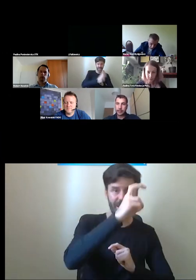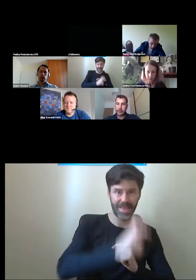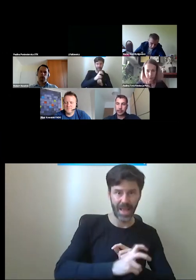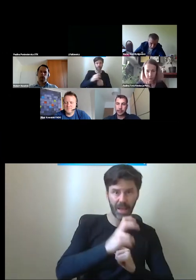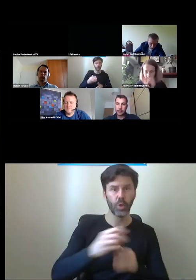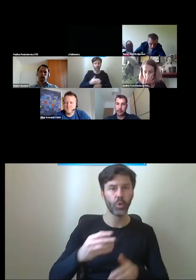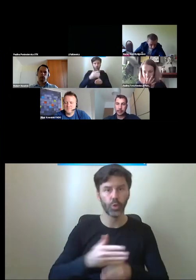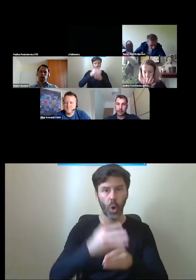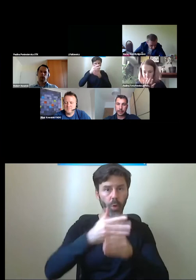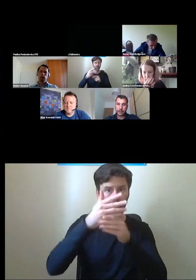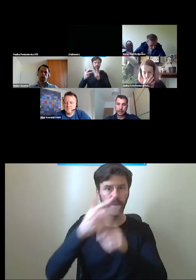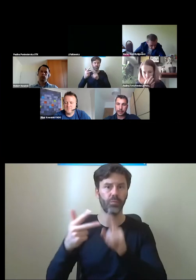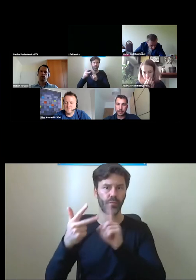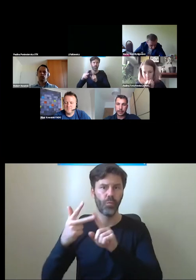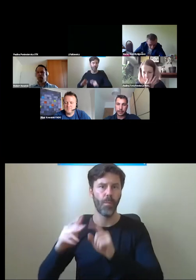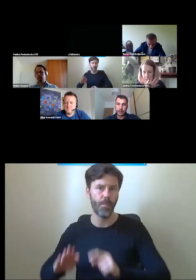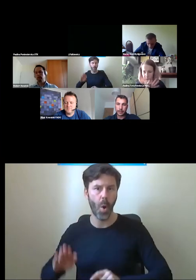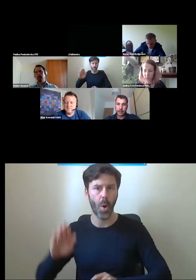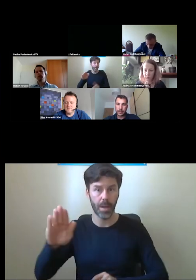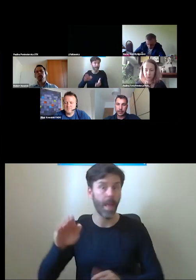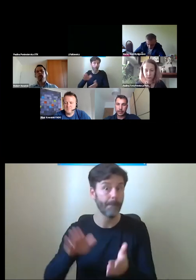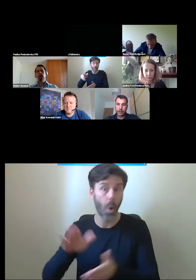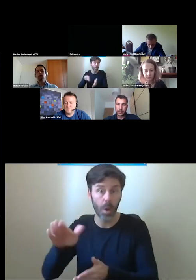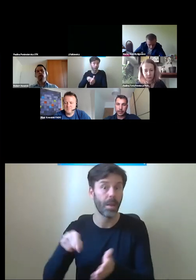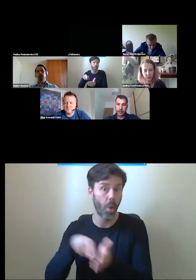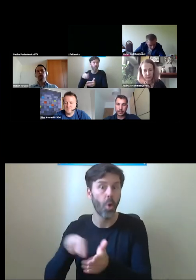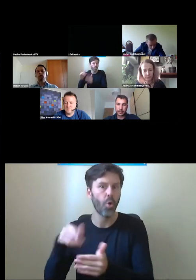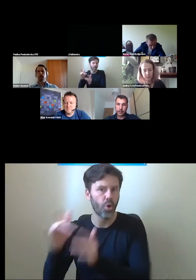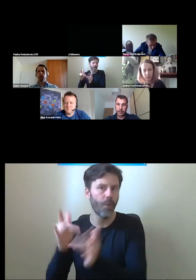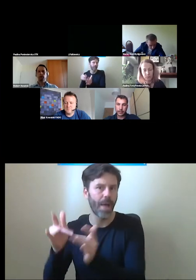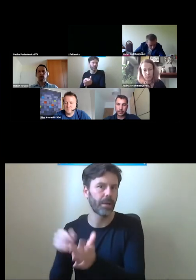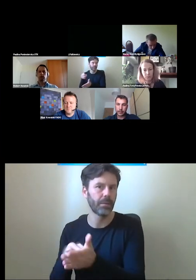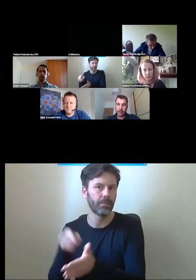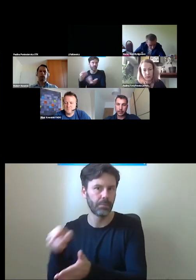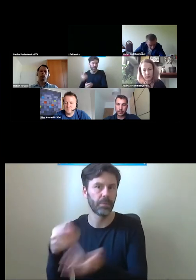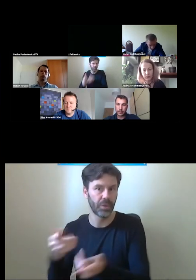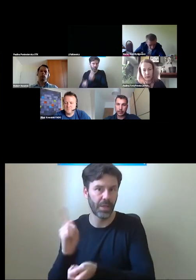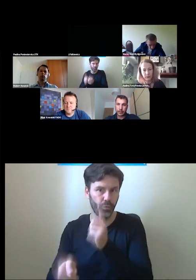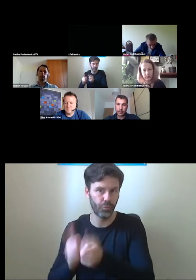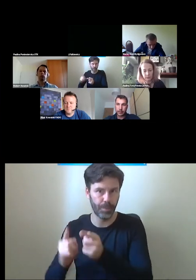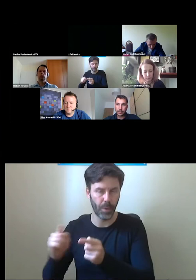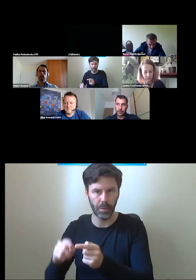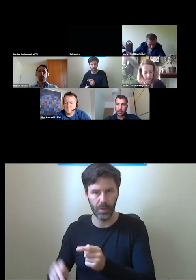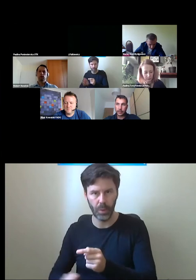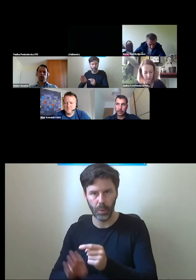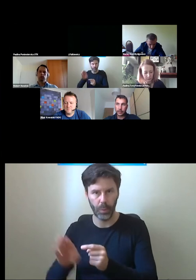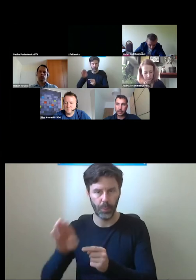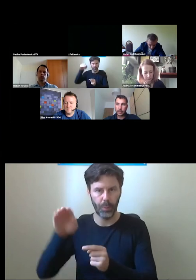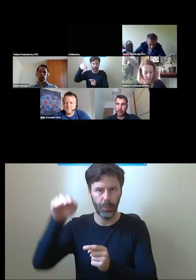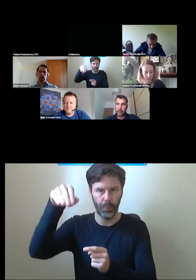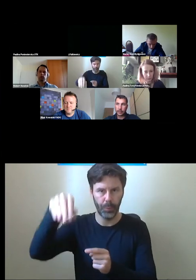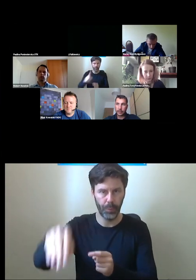Pochylnia głównie dla powiedzmy ruchu rowerowego, bo też chcą szybko w miarę przekroczyć tą jezdnię,